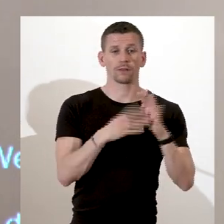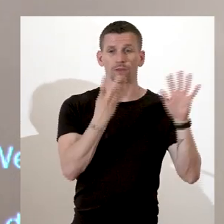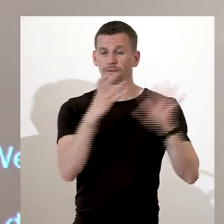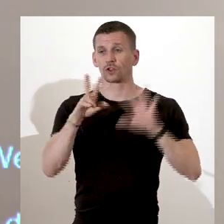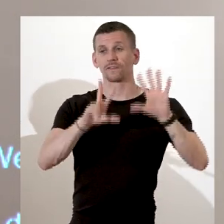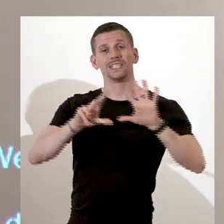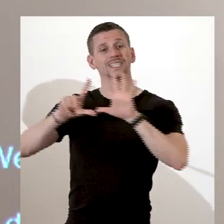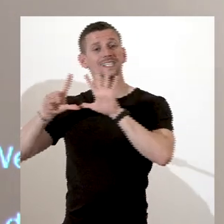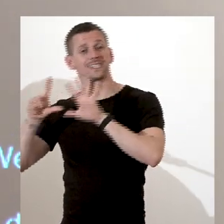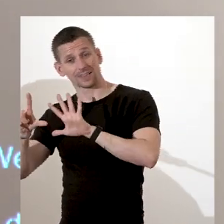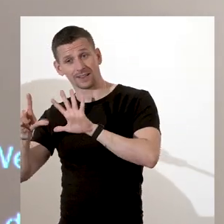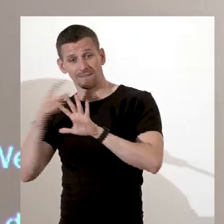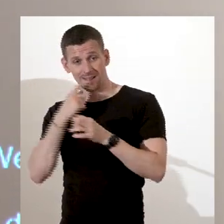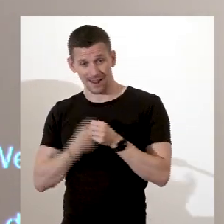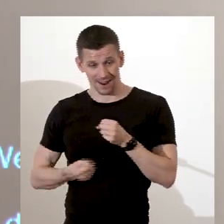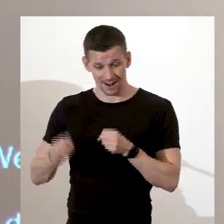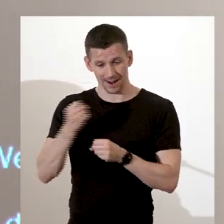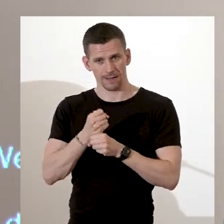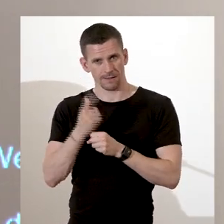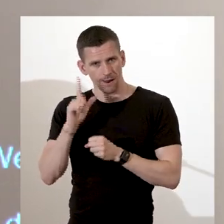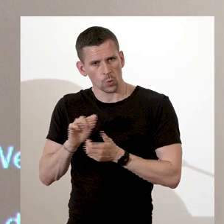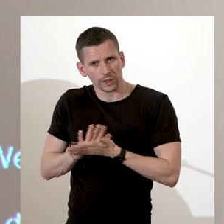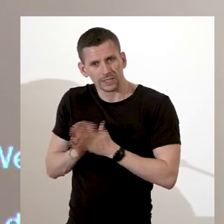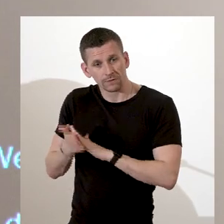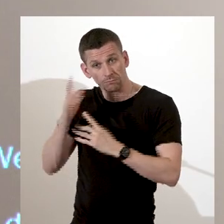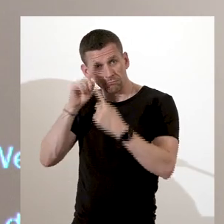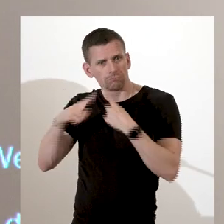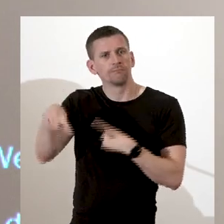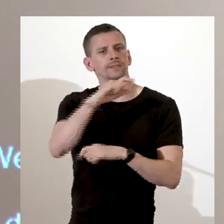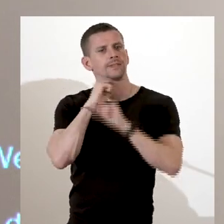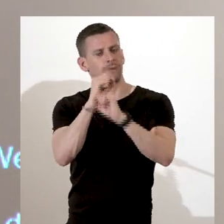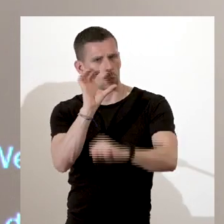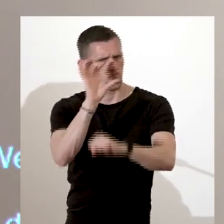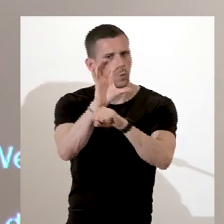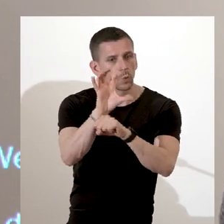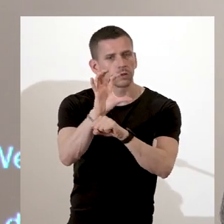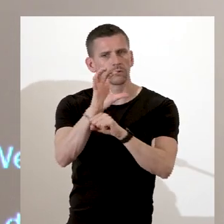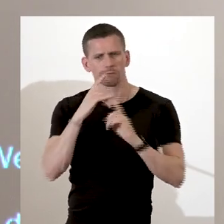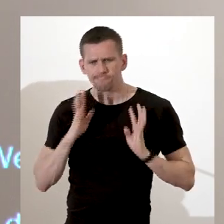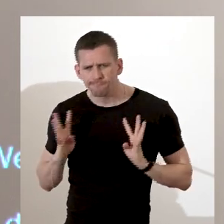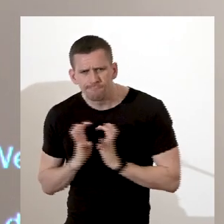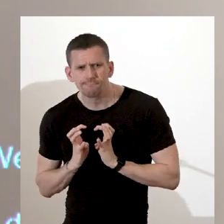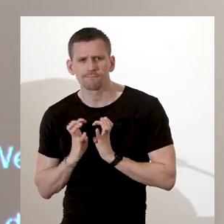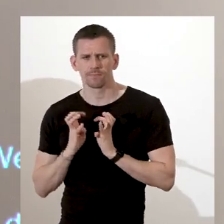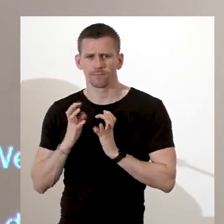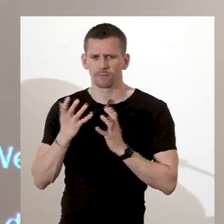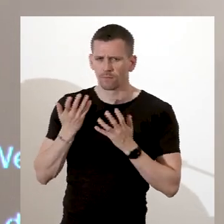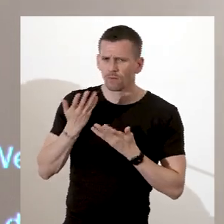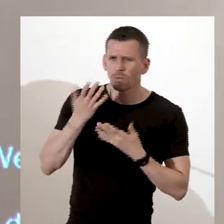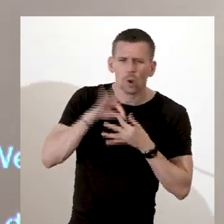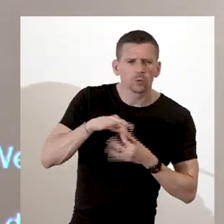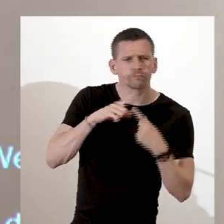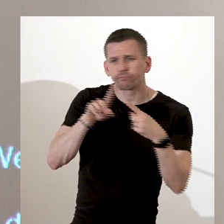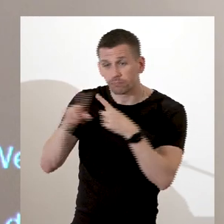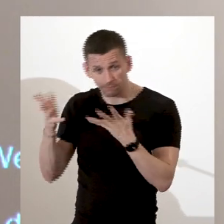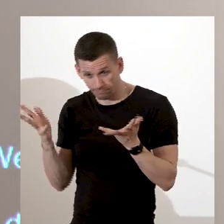traite qui s'est créée à Londres, autour d'un petit groupe, on va dire, de religieux, enfin d'hommes convaincus en tout cas par